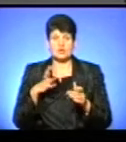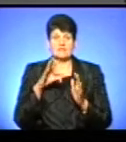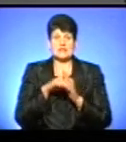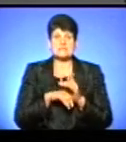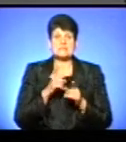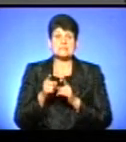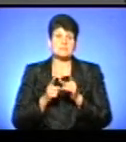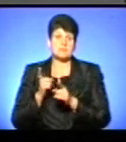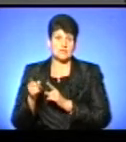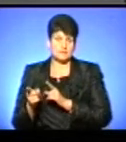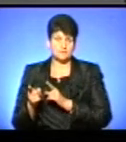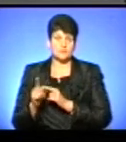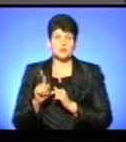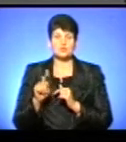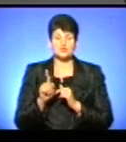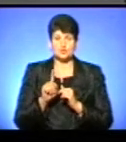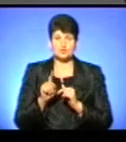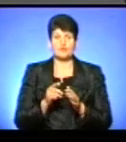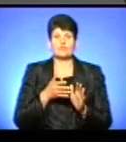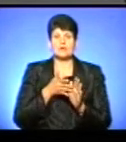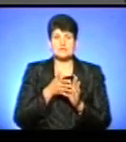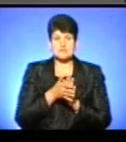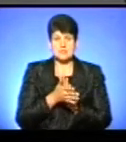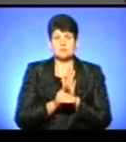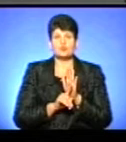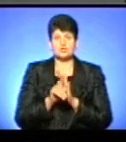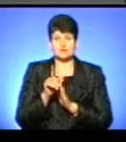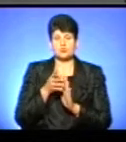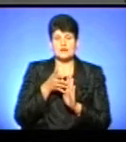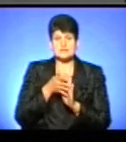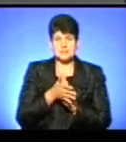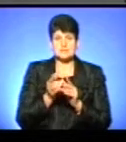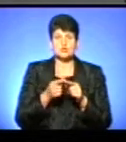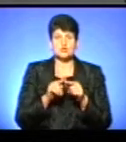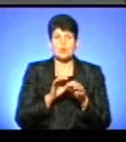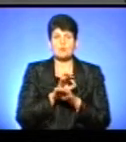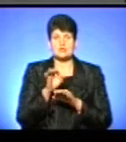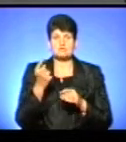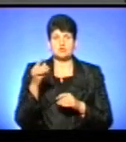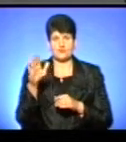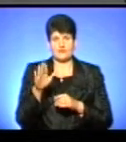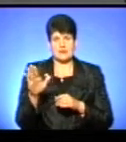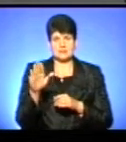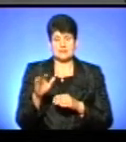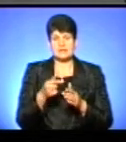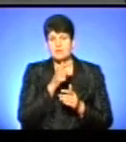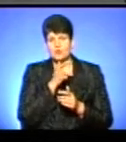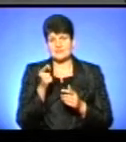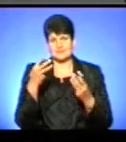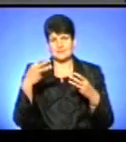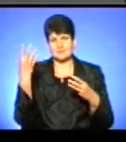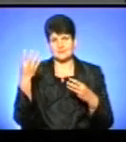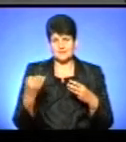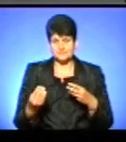зміни щодо початку реалізації цього проєкту з 1 вересня і на протязі 30